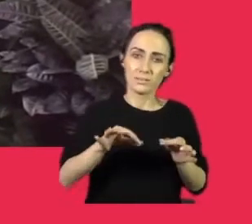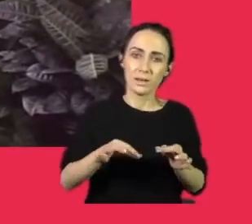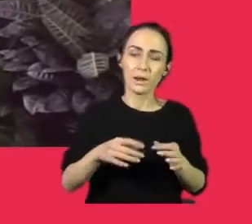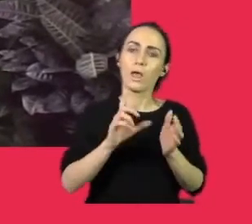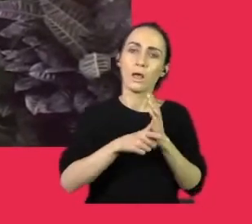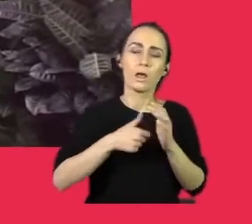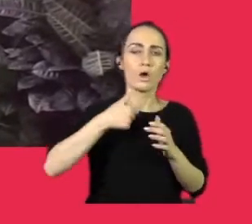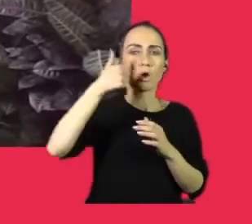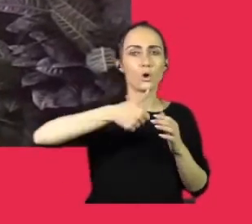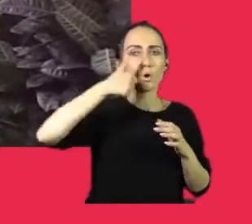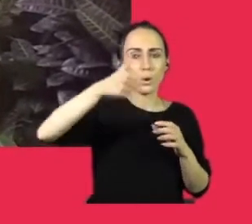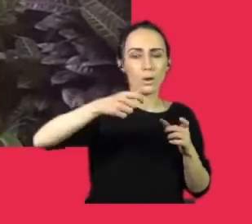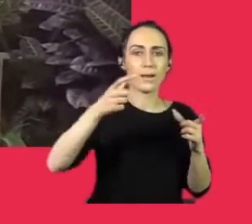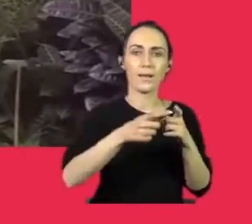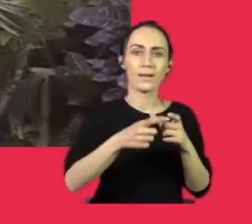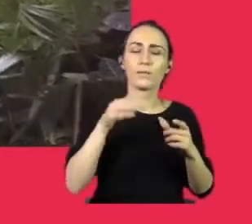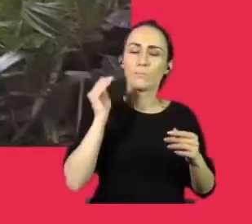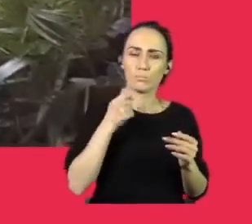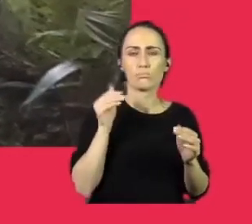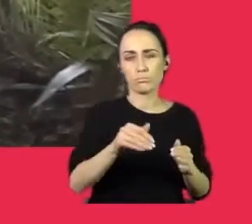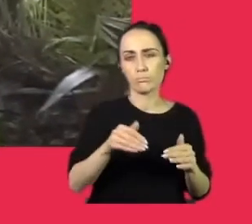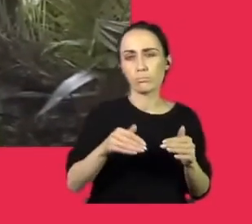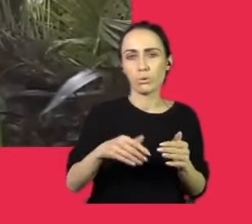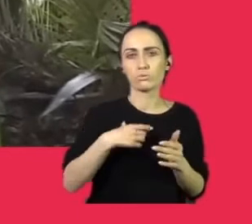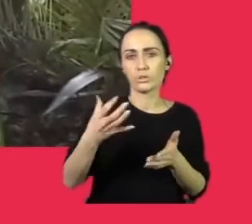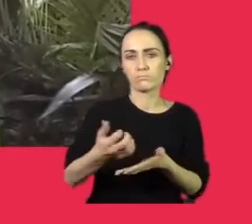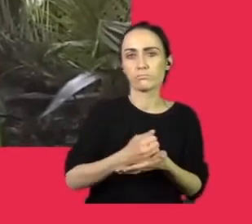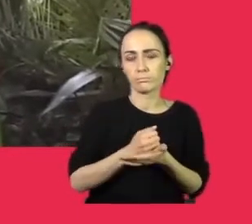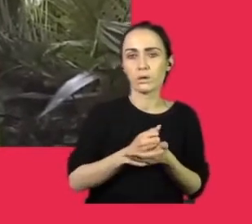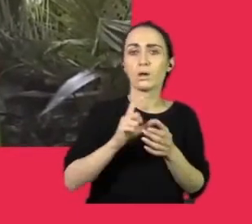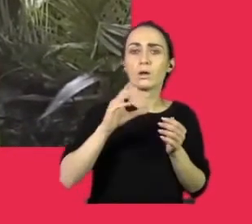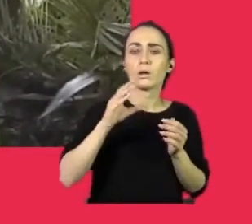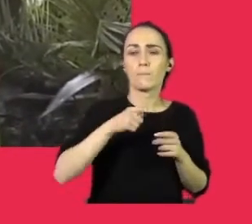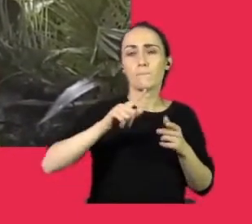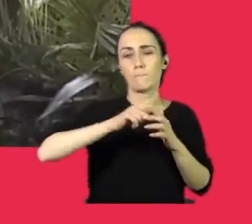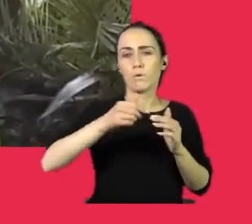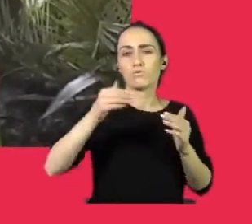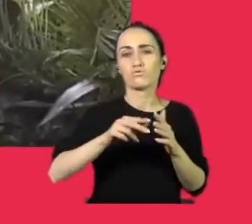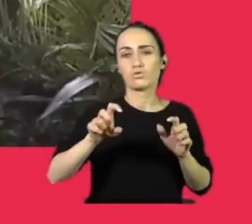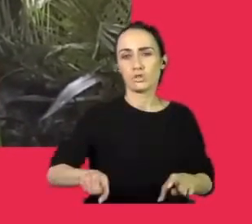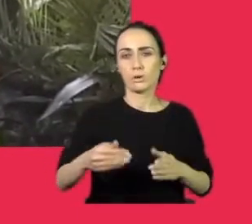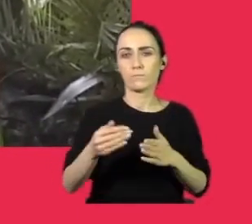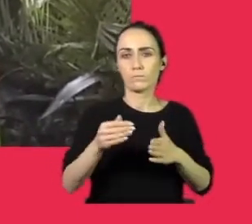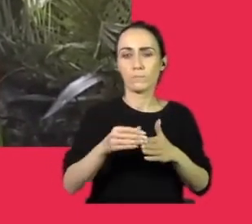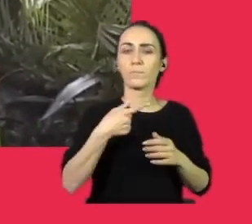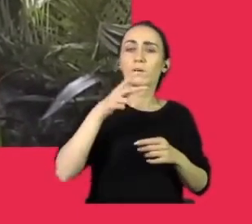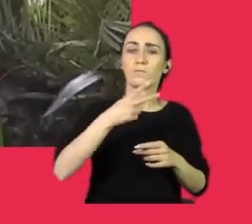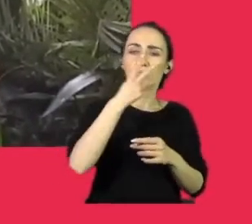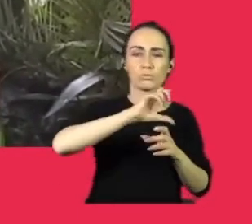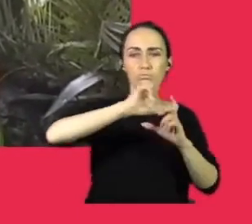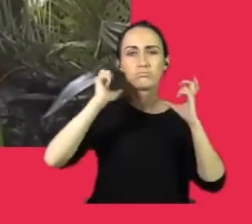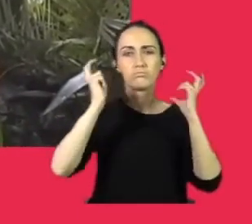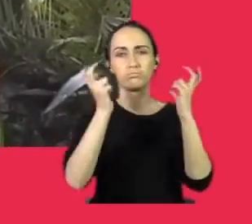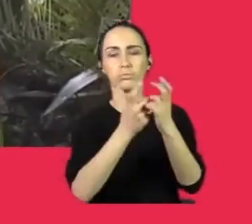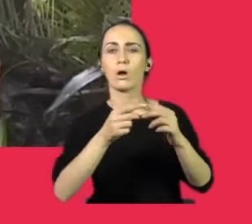taka roczna karta po lockdownie może się przydać. Tym bardziej, że sumując liczbę odwiedzeń we wrocławskim